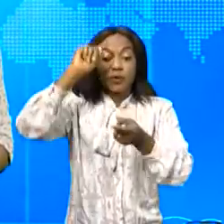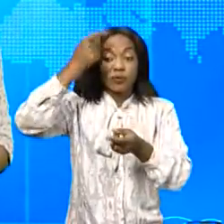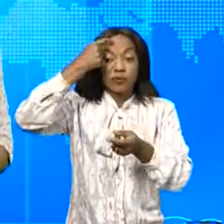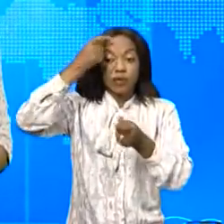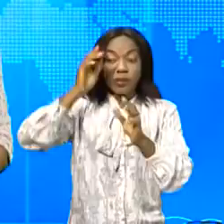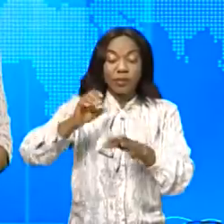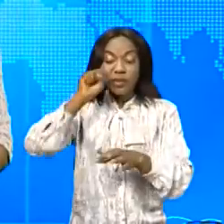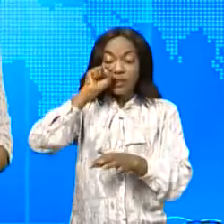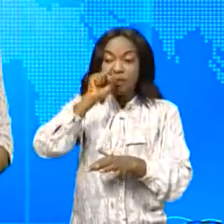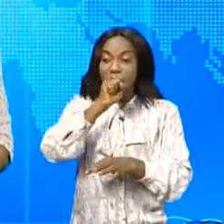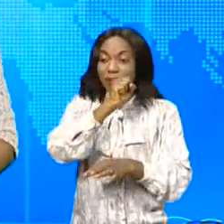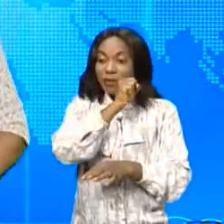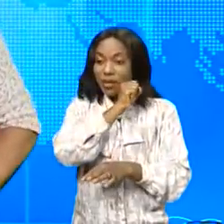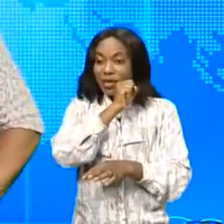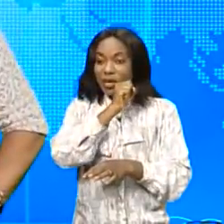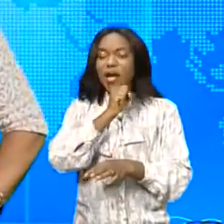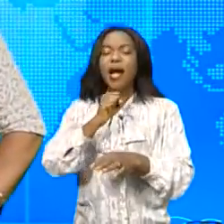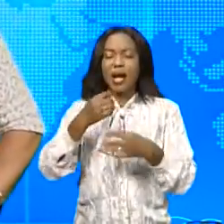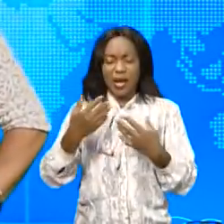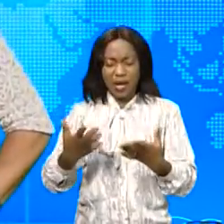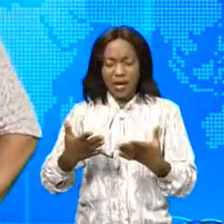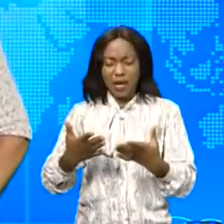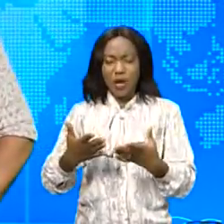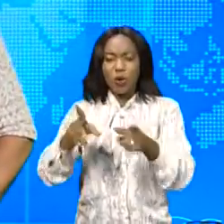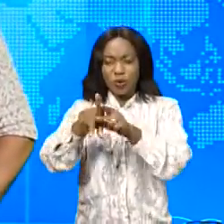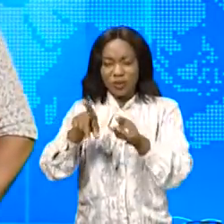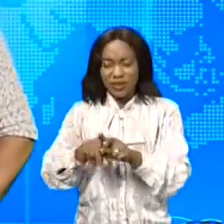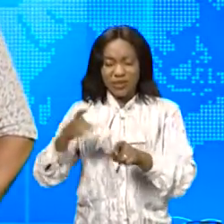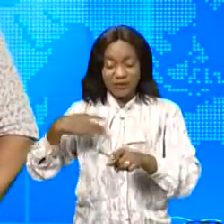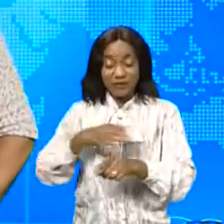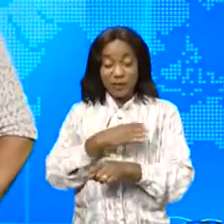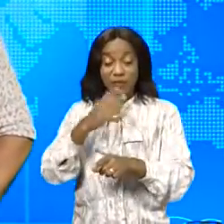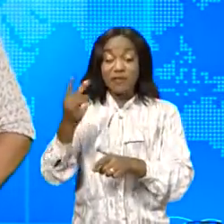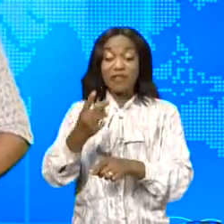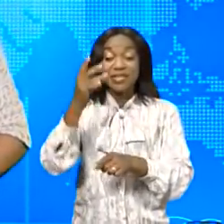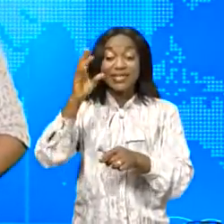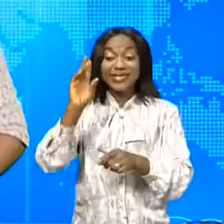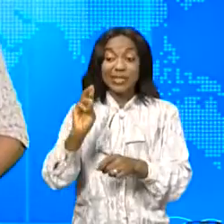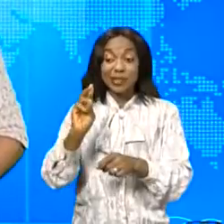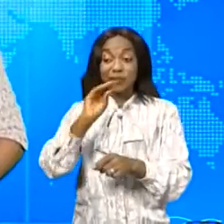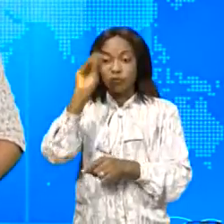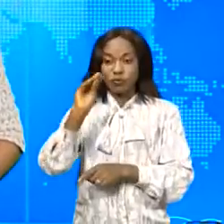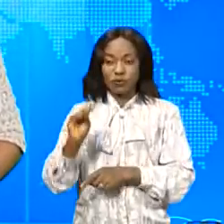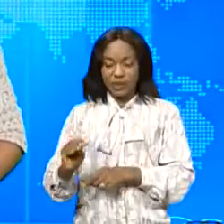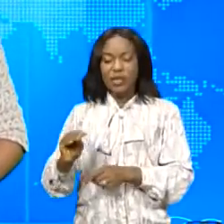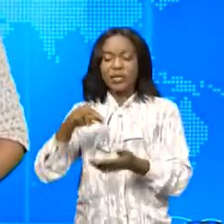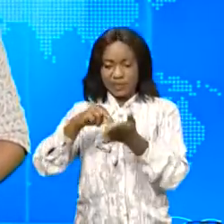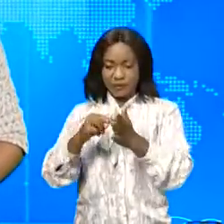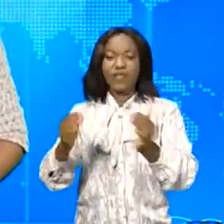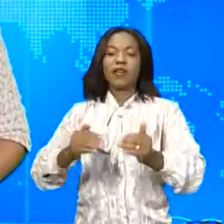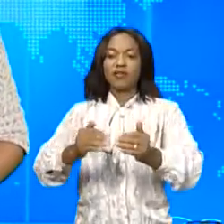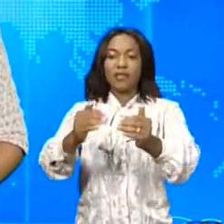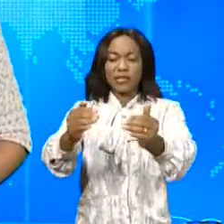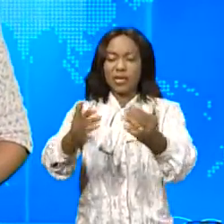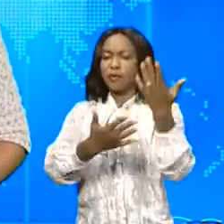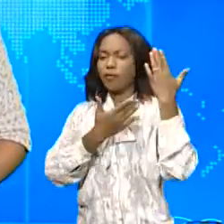Samalo Kondé contient un taux de participation d'au moins 27% des femmes, une avancée significative marquant